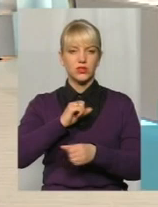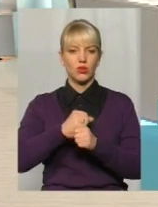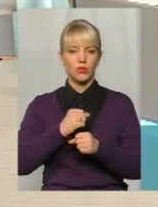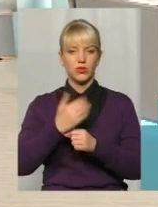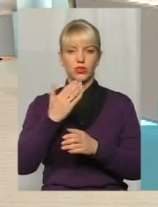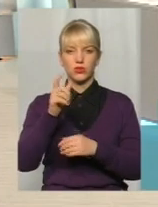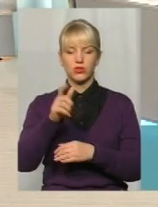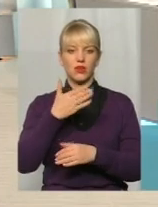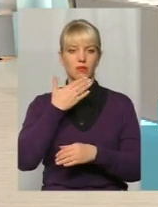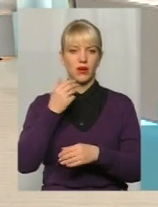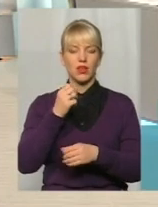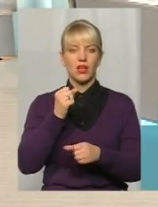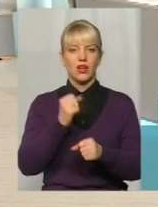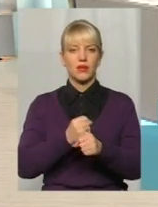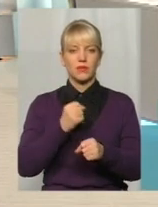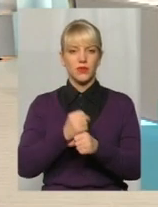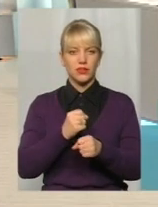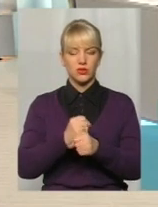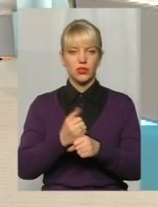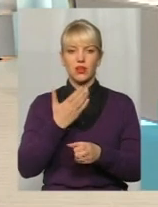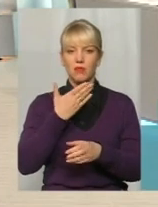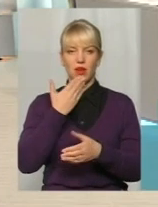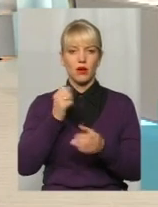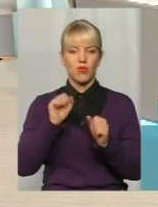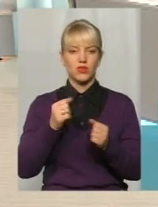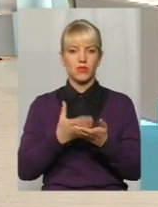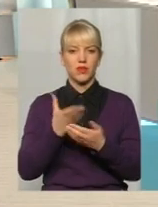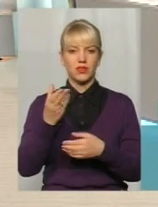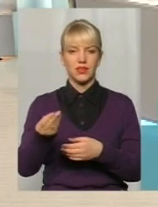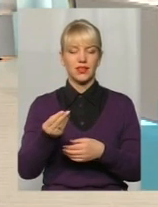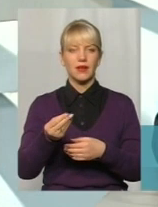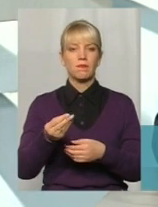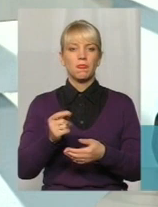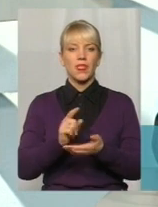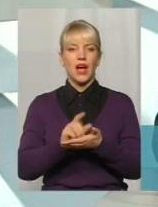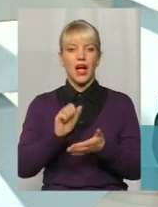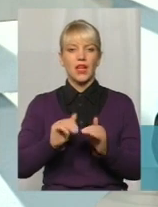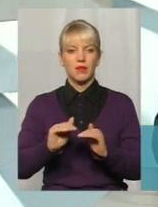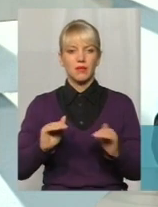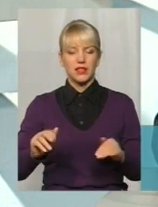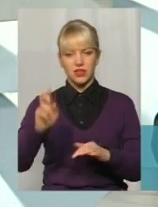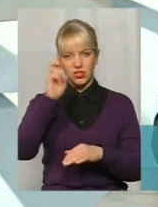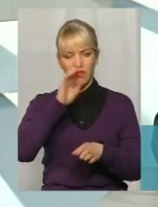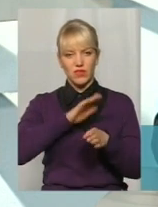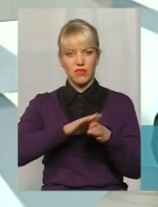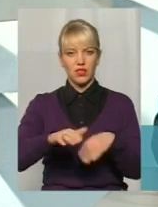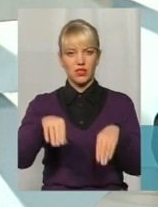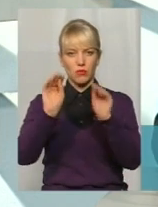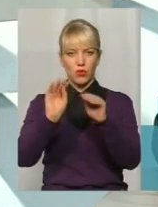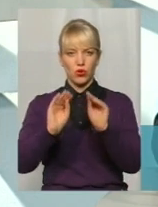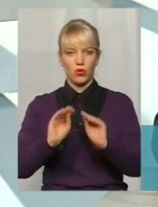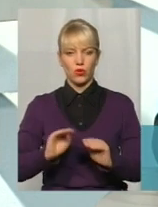працює і не має можливості сплачувати аліменти, державний виконавець складає на нього протокол про адміністративну